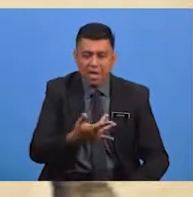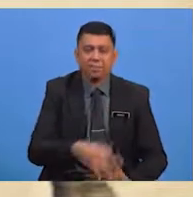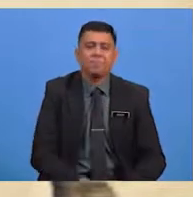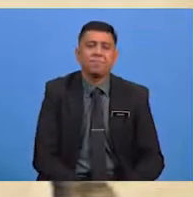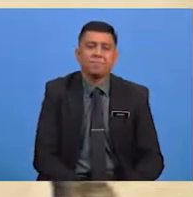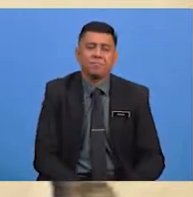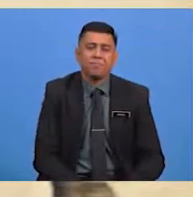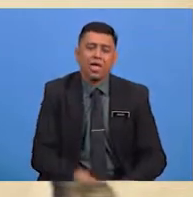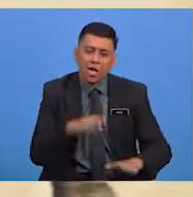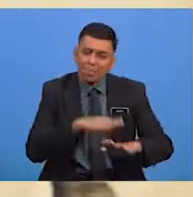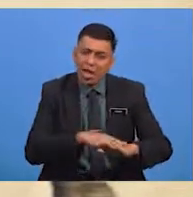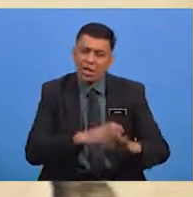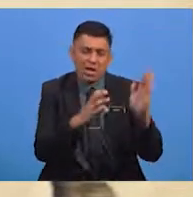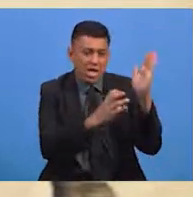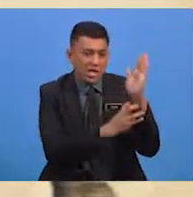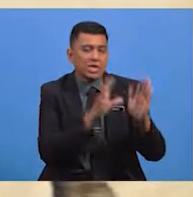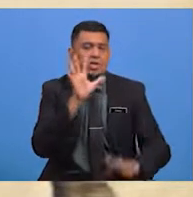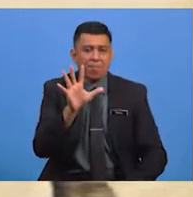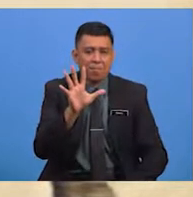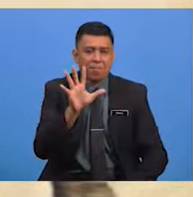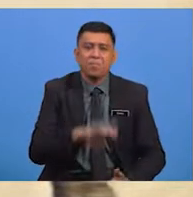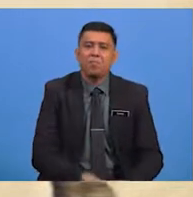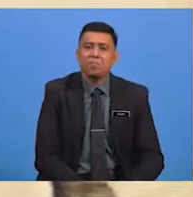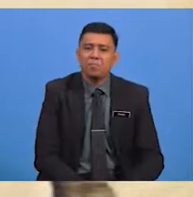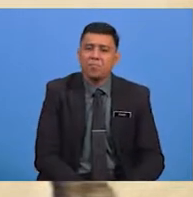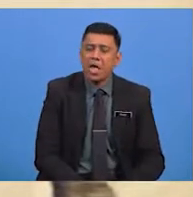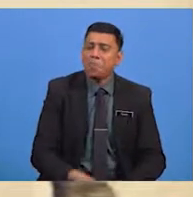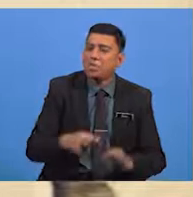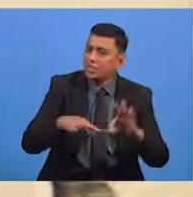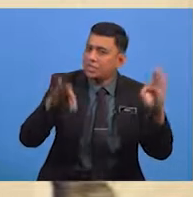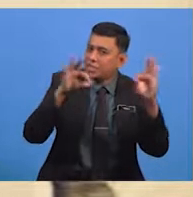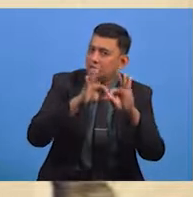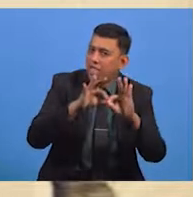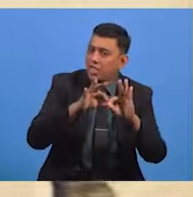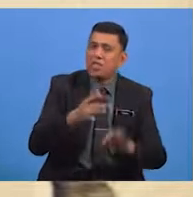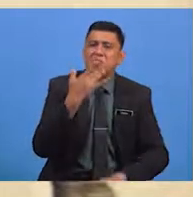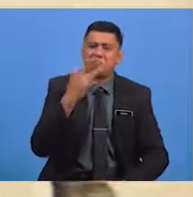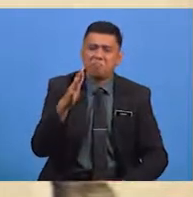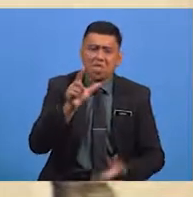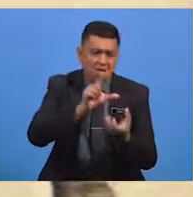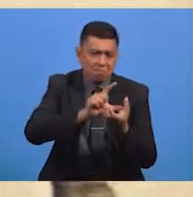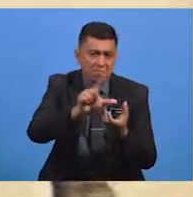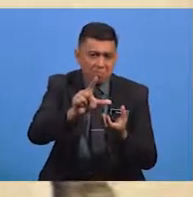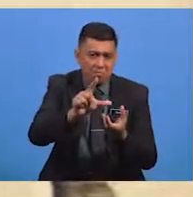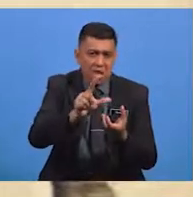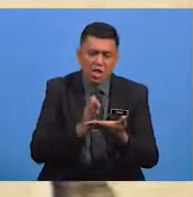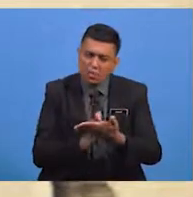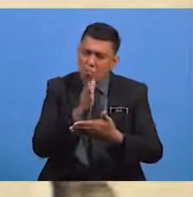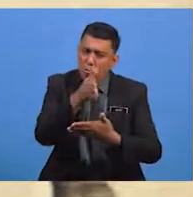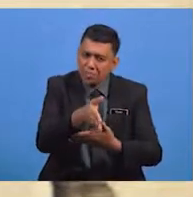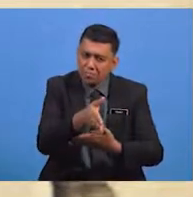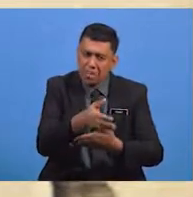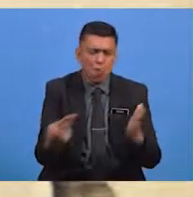Pada rangkap Kelima pula Penyair Menceritakan Nasib Malang Yang ditempuhinya